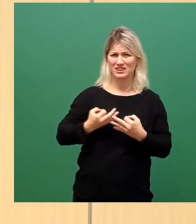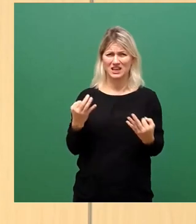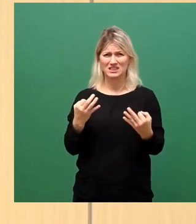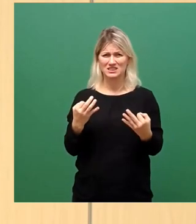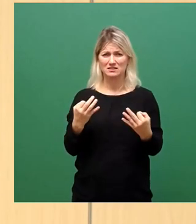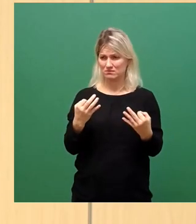Heidengeld.